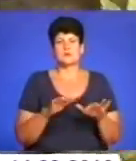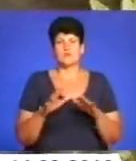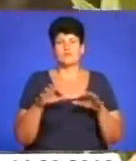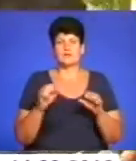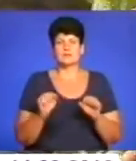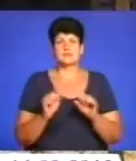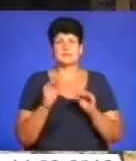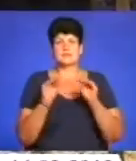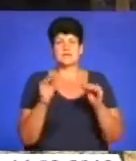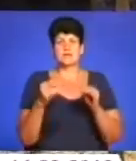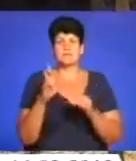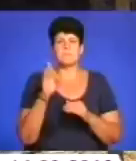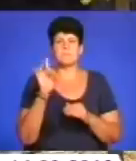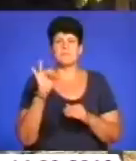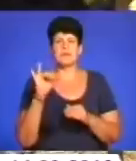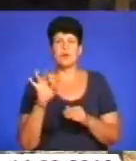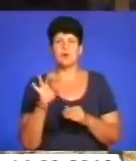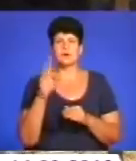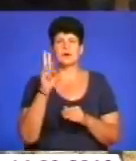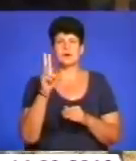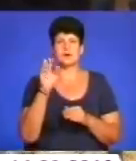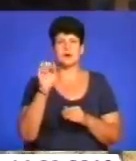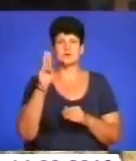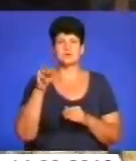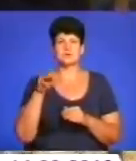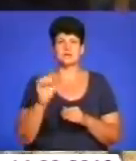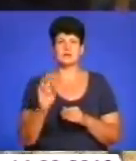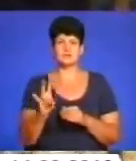бріокаштану, який вже успішно прижився в Тернополі. Дякую за перегляд!